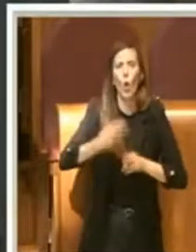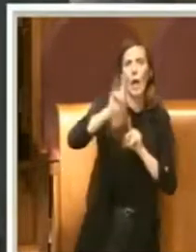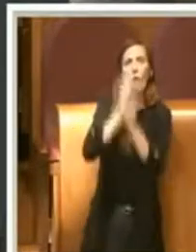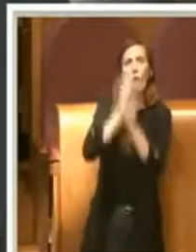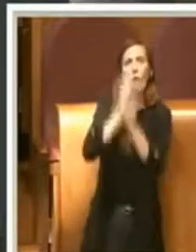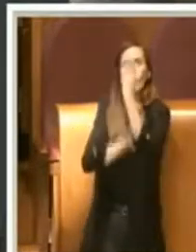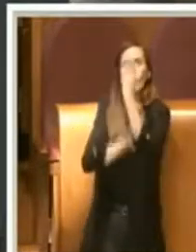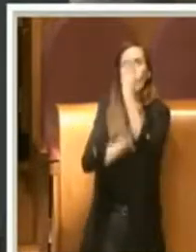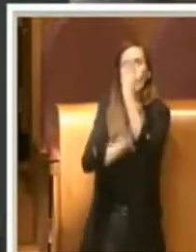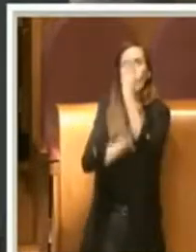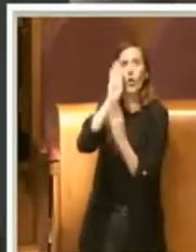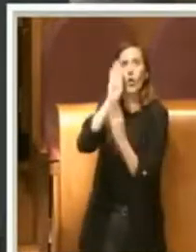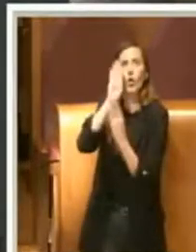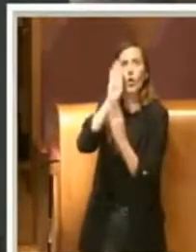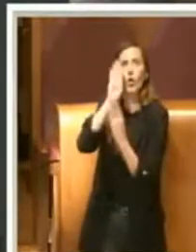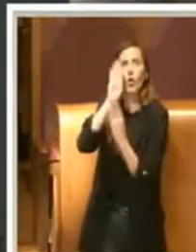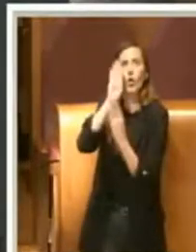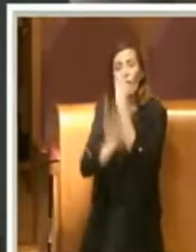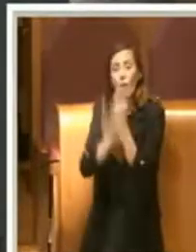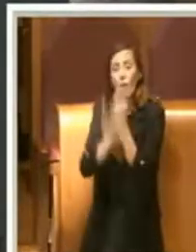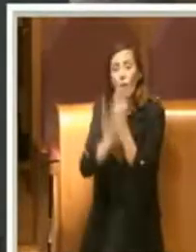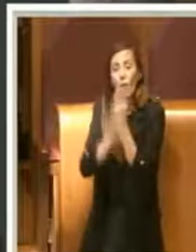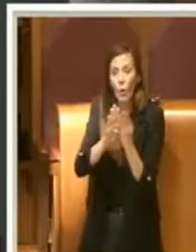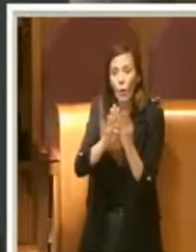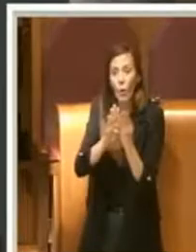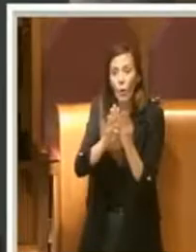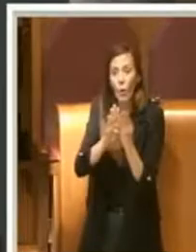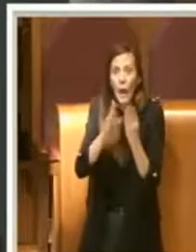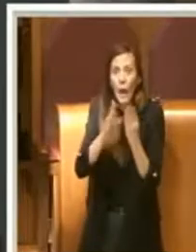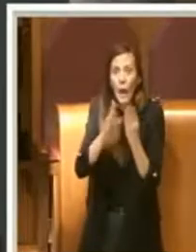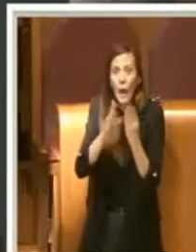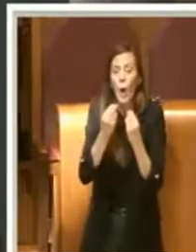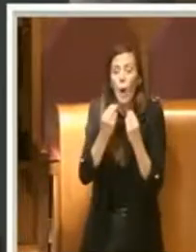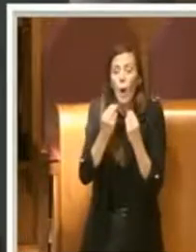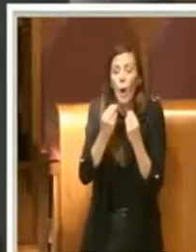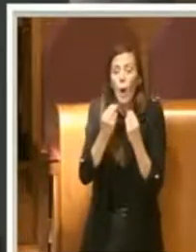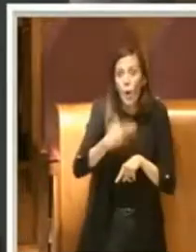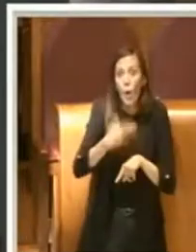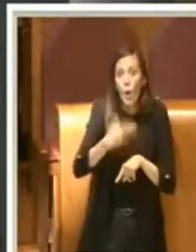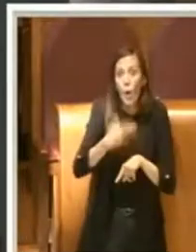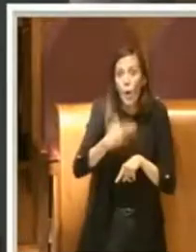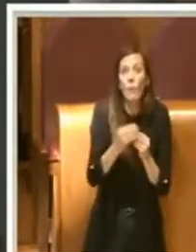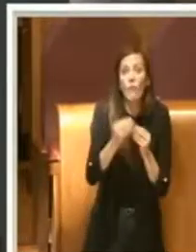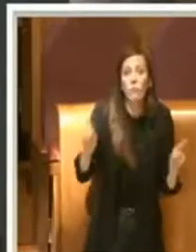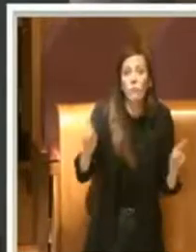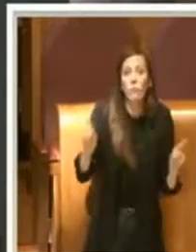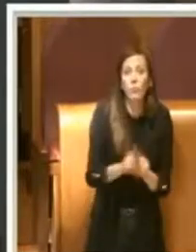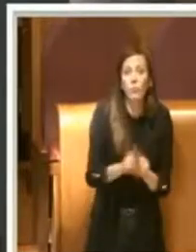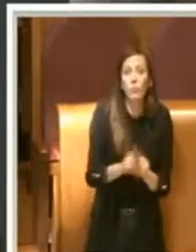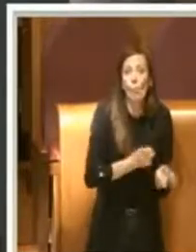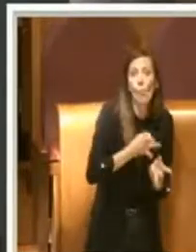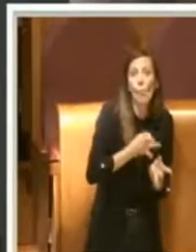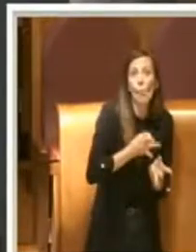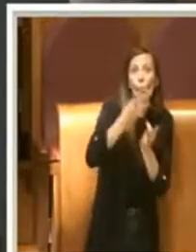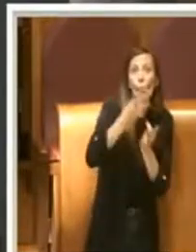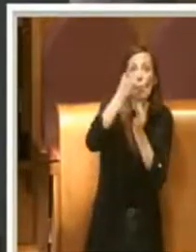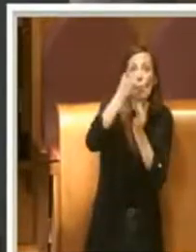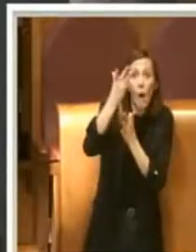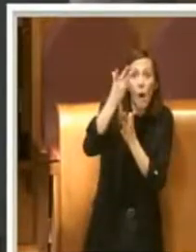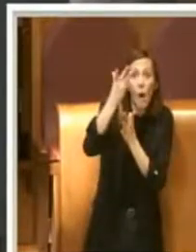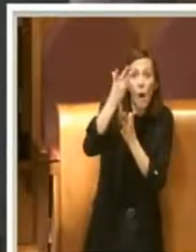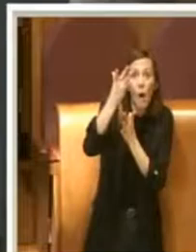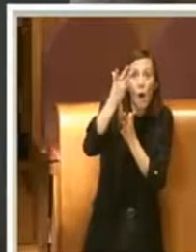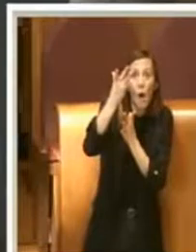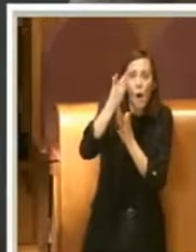e poi quando si cerca di fare esattamente le stesse cose di Milano, perché, ripeto, a copiare, se le idee sono buone, non c'è nulla di male, anzi è un sintomo di